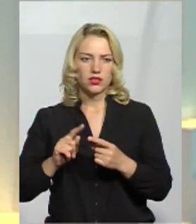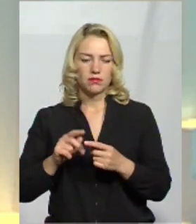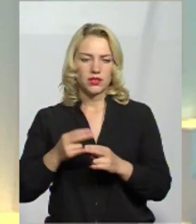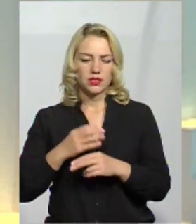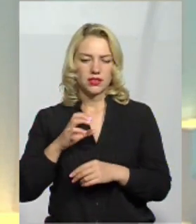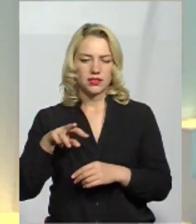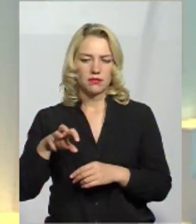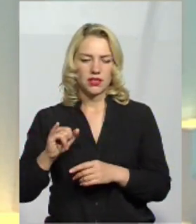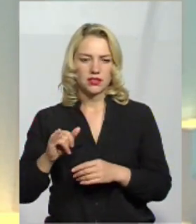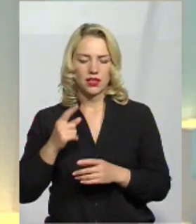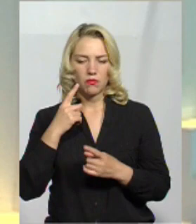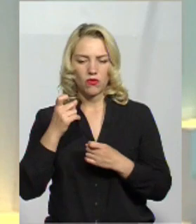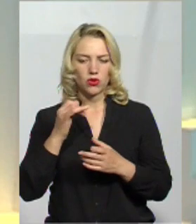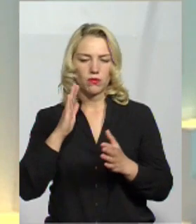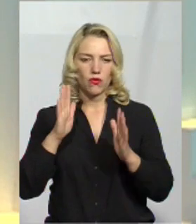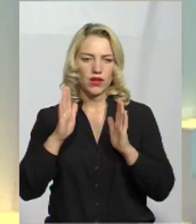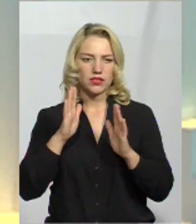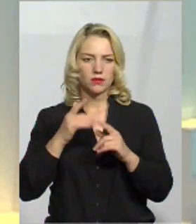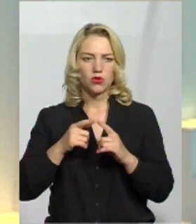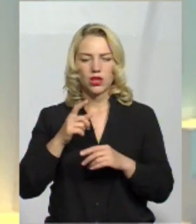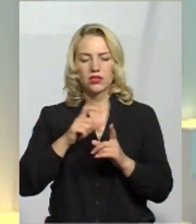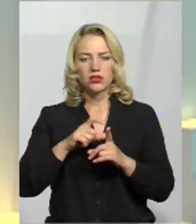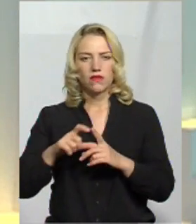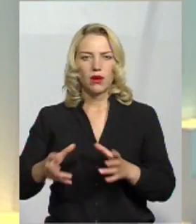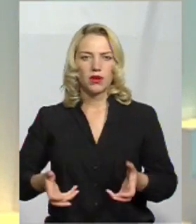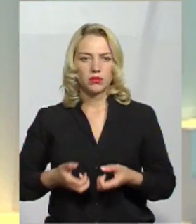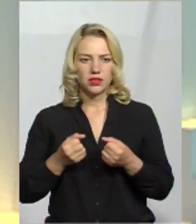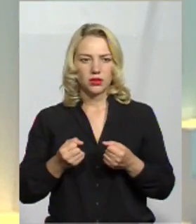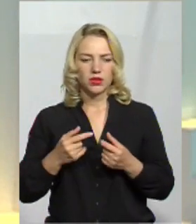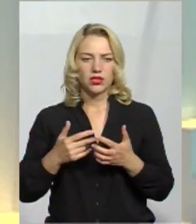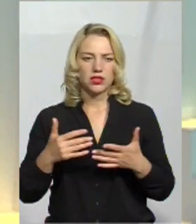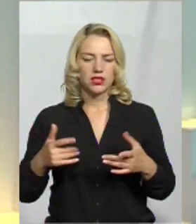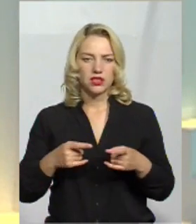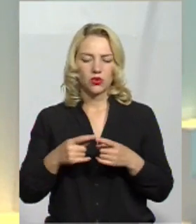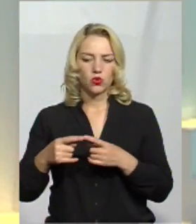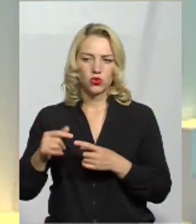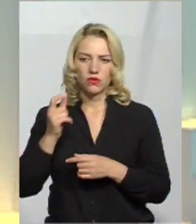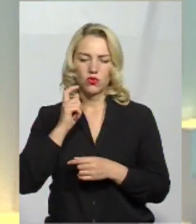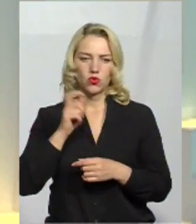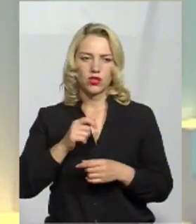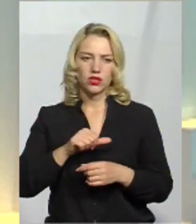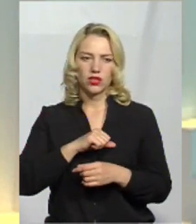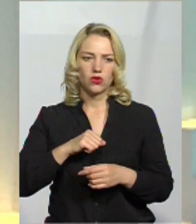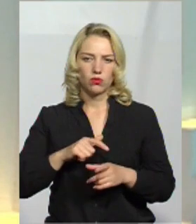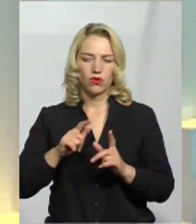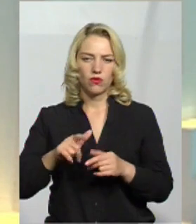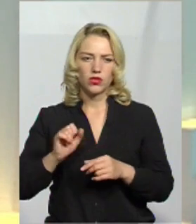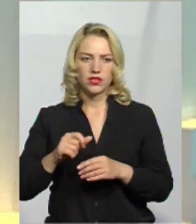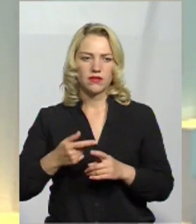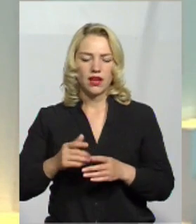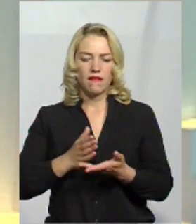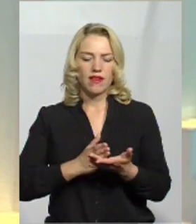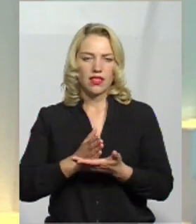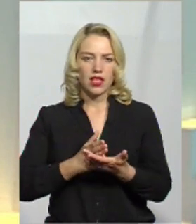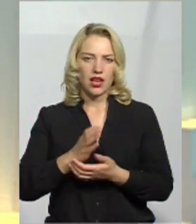смс і повідомлень у мережі Фейсбук. Зі словами підтримки, з різних куточків України, добровольці, ветерани російсько-української